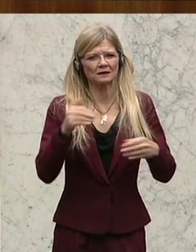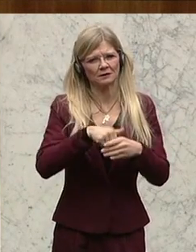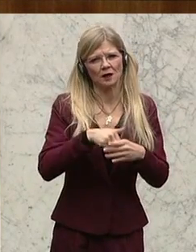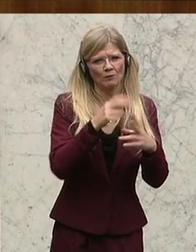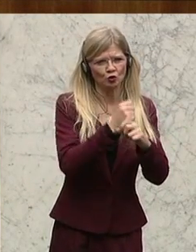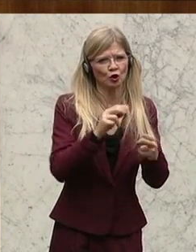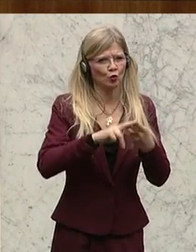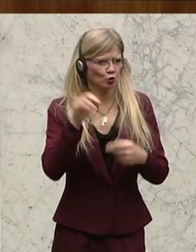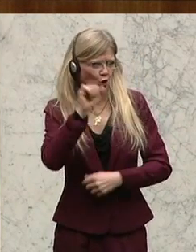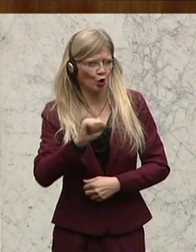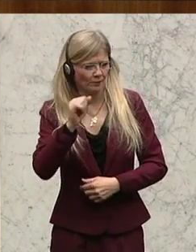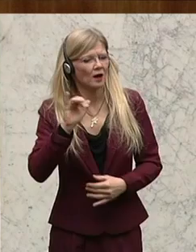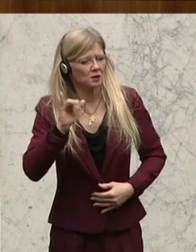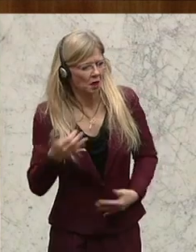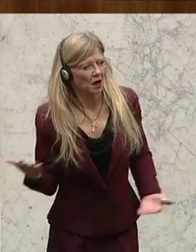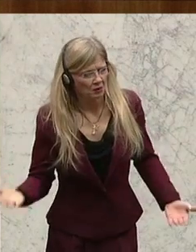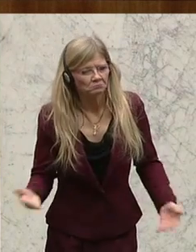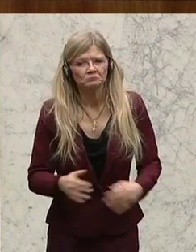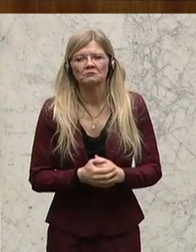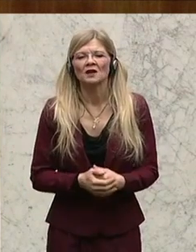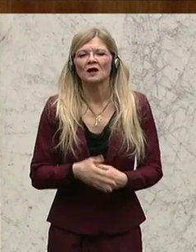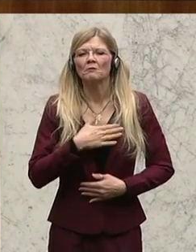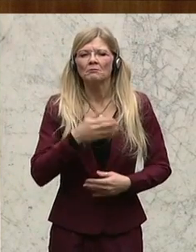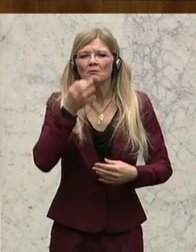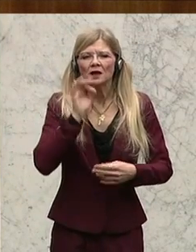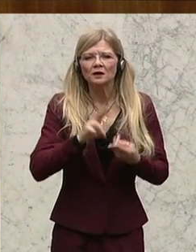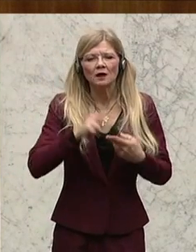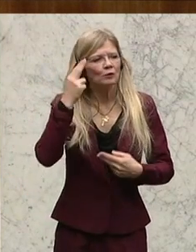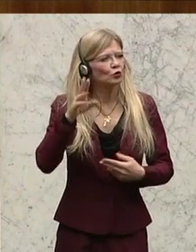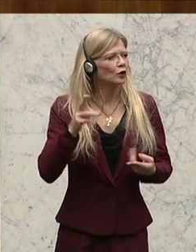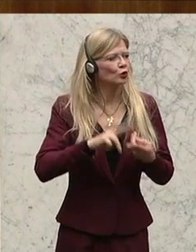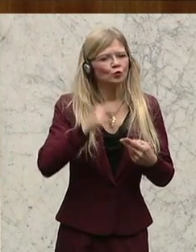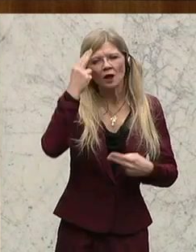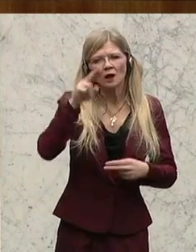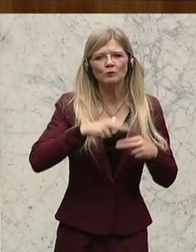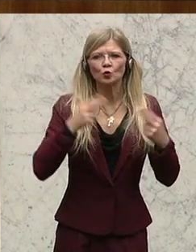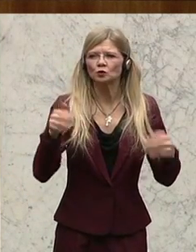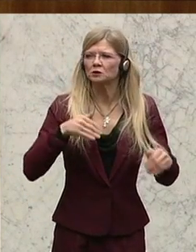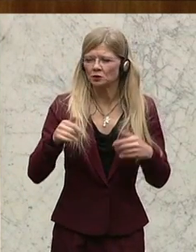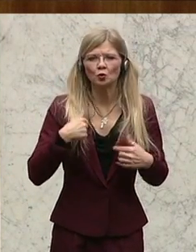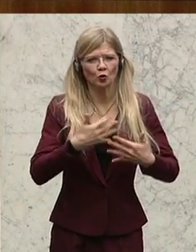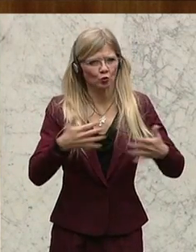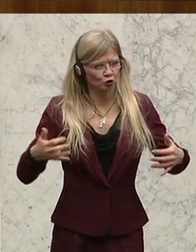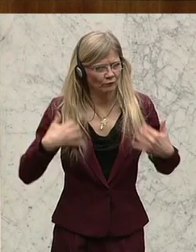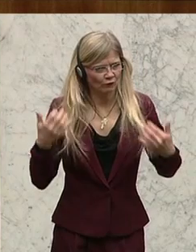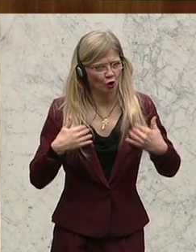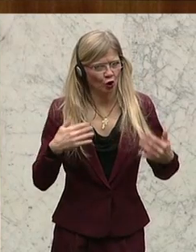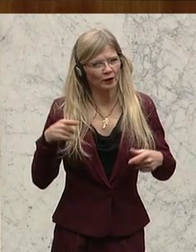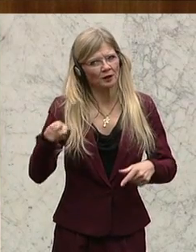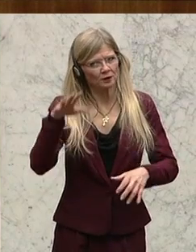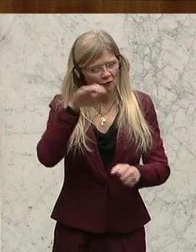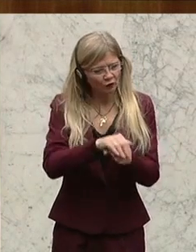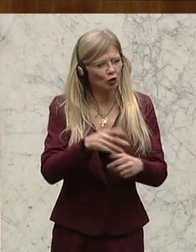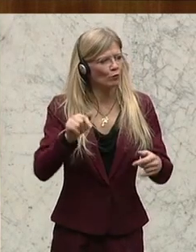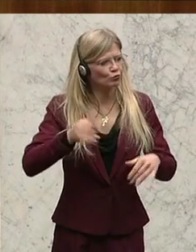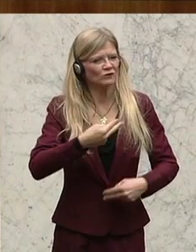Damen und Herren, Herr Bundesminister, es freut mich, dass Sie erkannt haben, dass hier Verantwortung zu tragen ist. Und